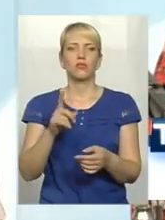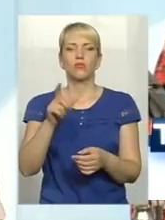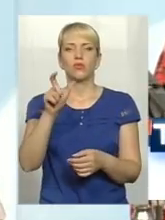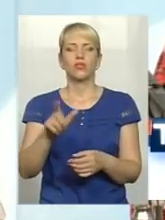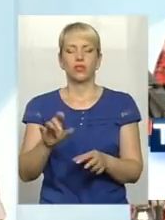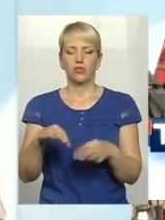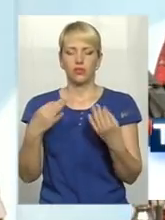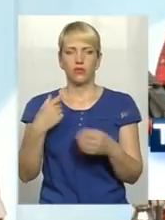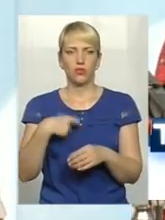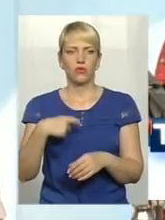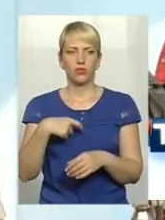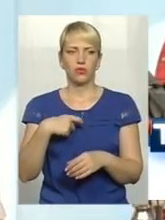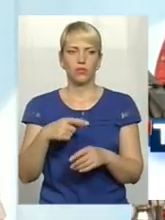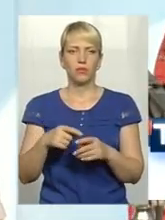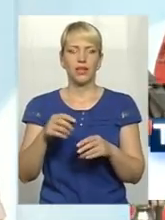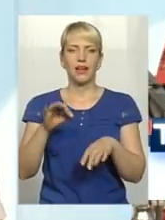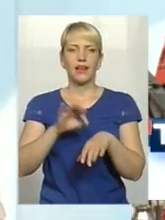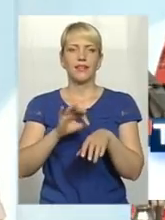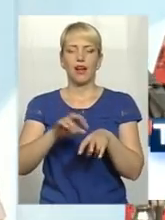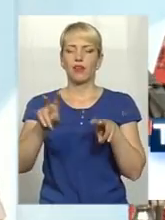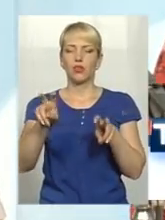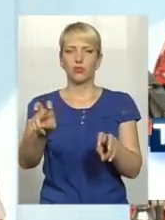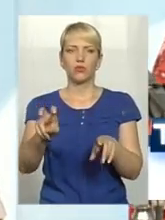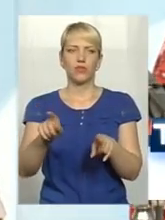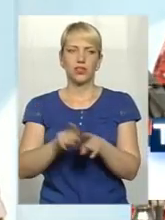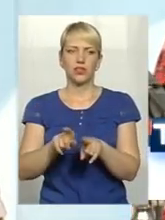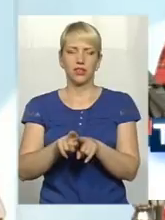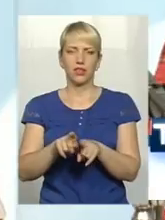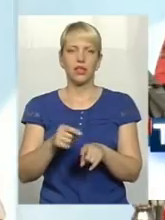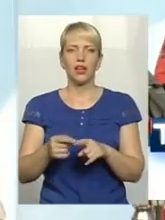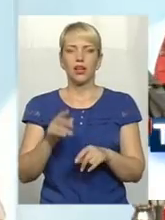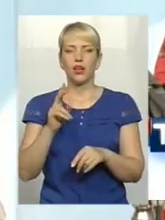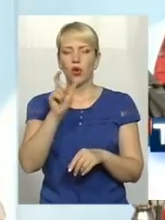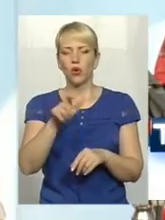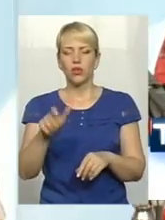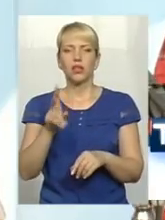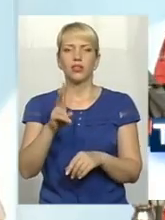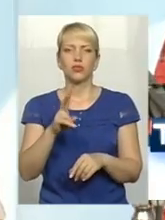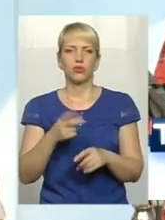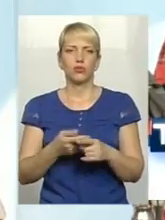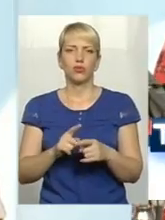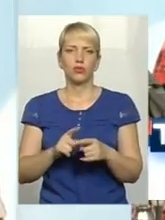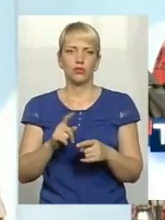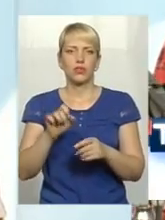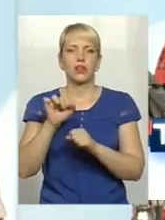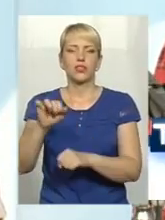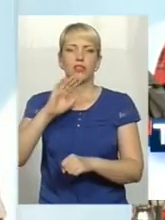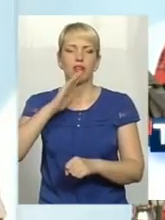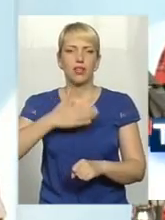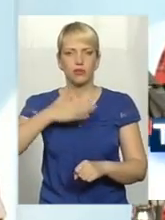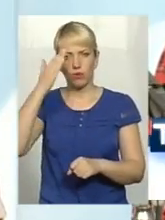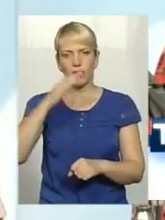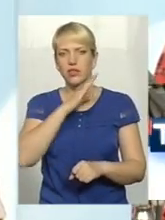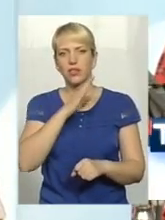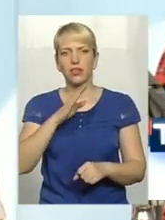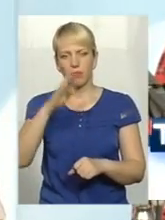дозволює собі діагностувати тих людей, хто сьогодні захищають нашу з вами батьківщину. Звичайно, в